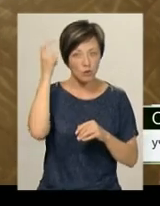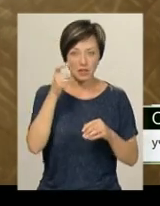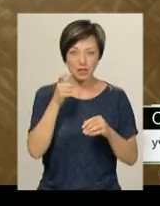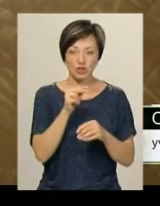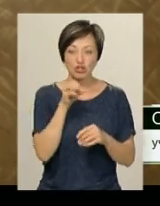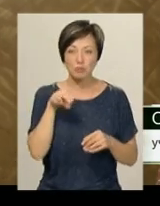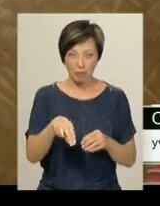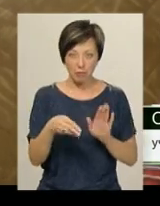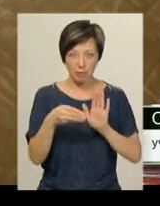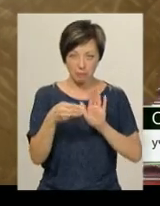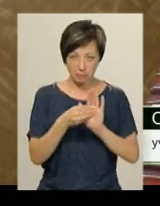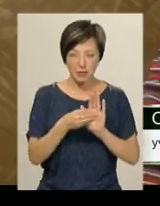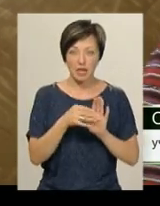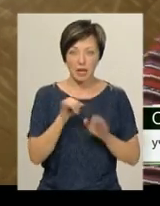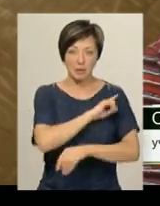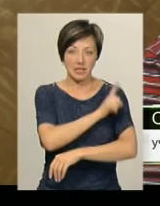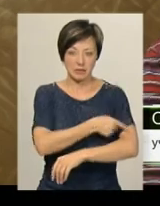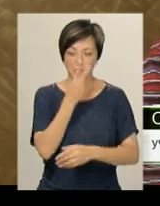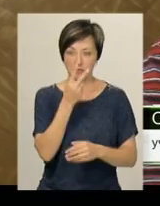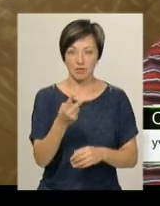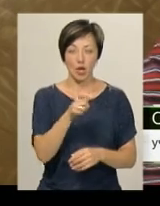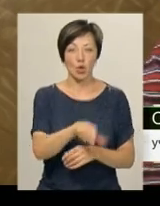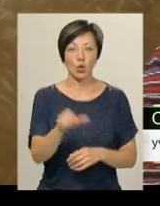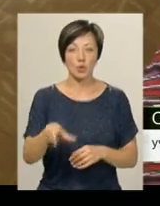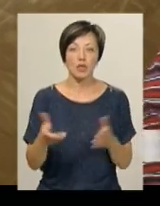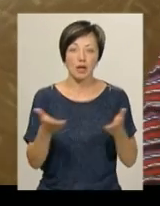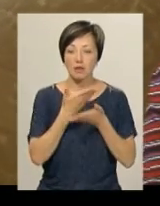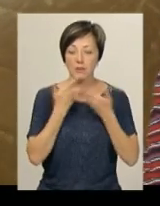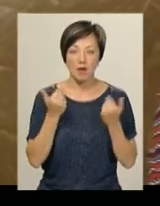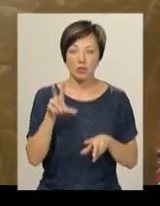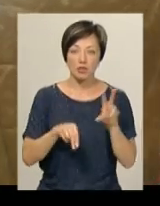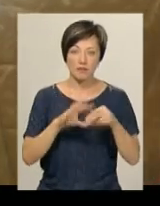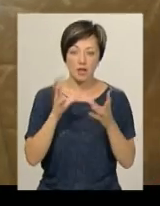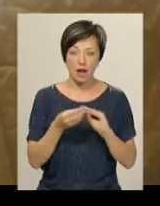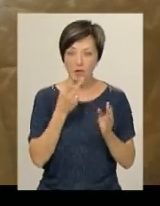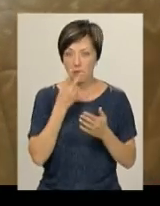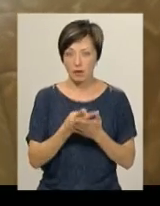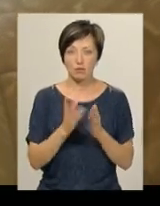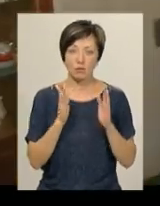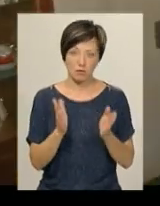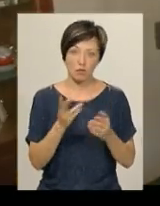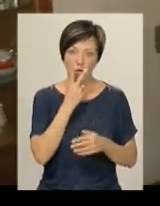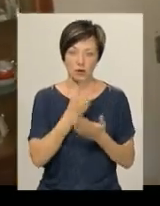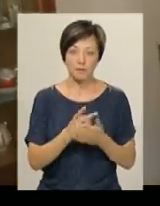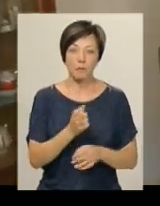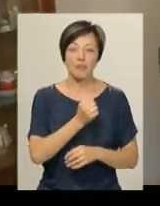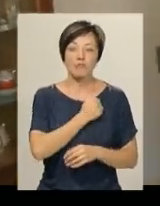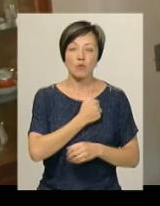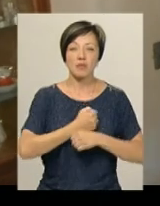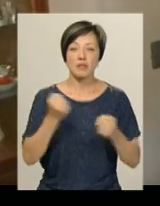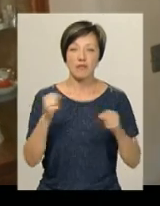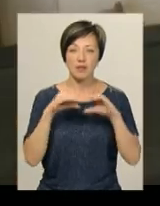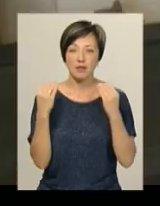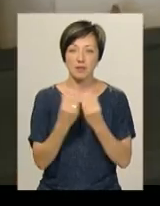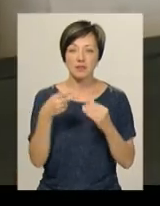І люди, які не мали шансу взагалі бачити, не бачили. Військовий підірвався на міні